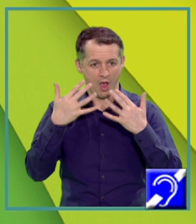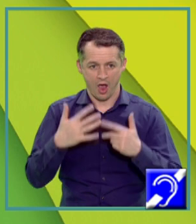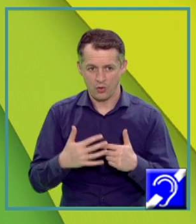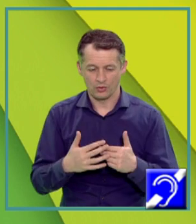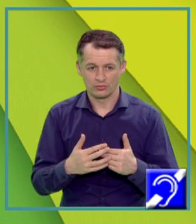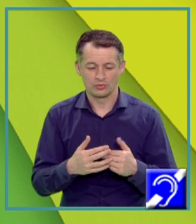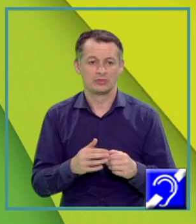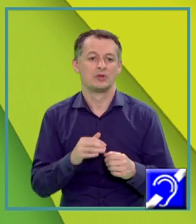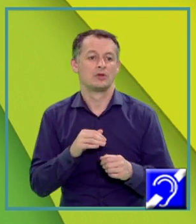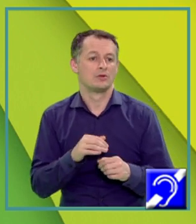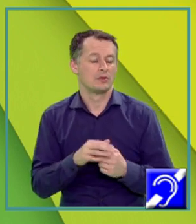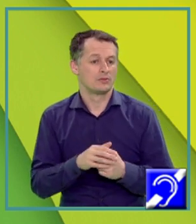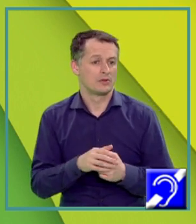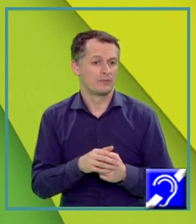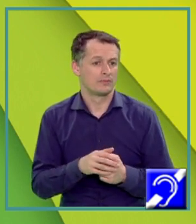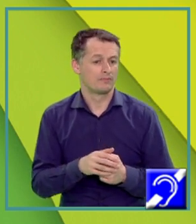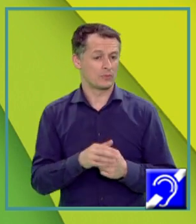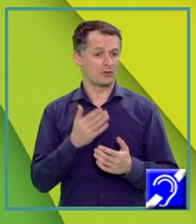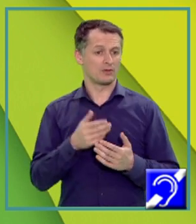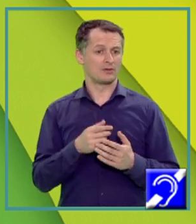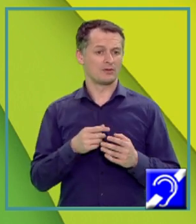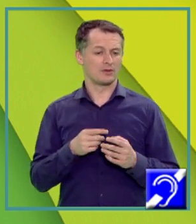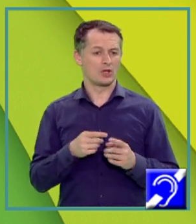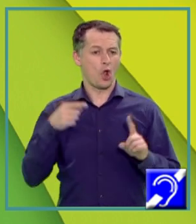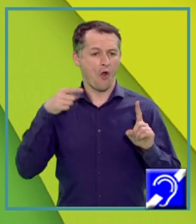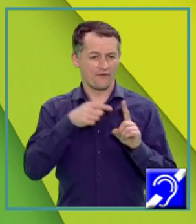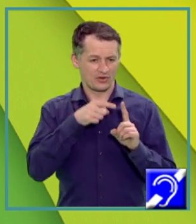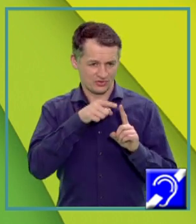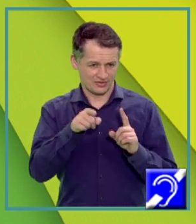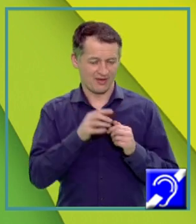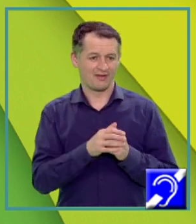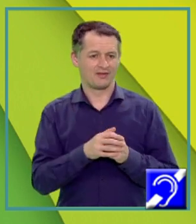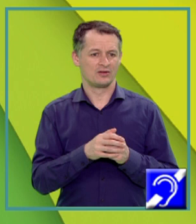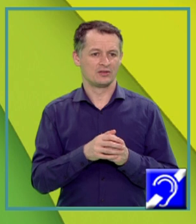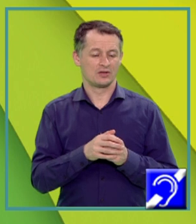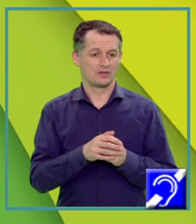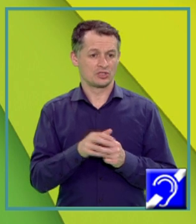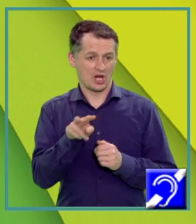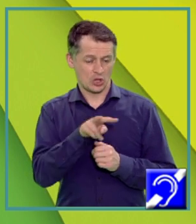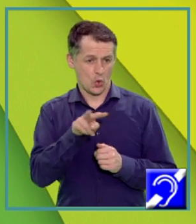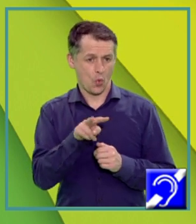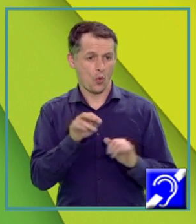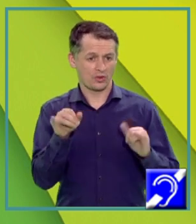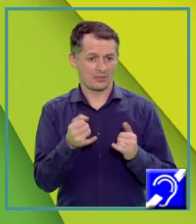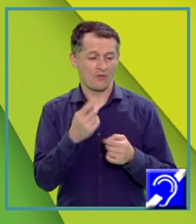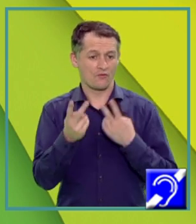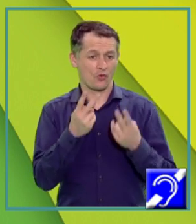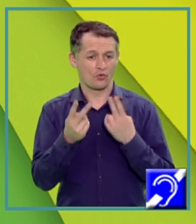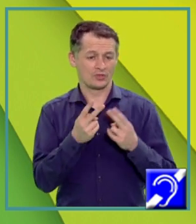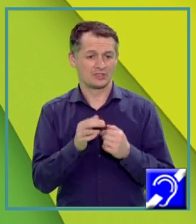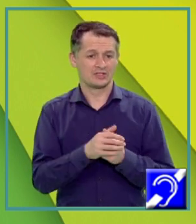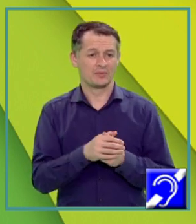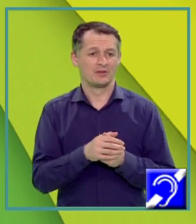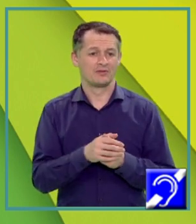convergențele lentilei în cele două cazuri Vom folosi indicele de